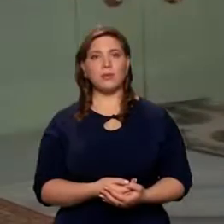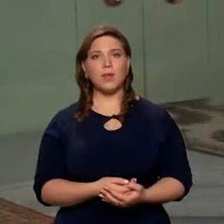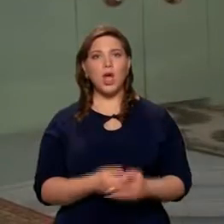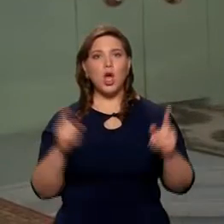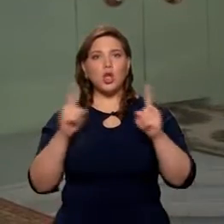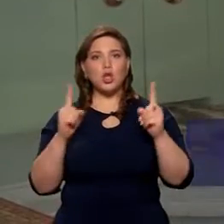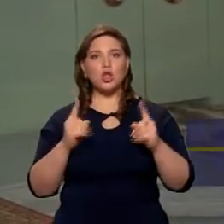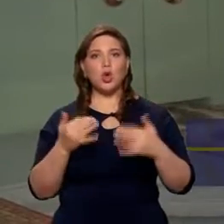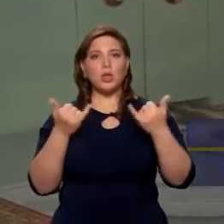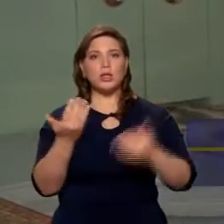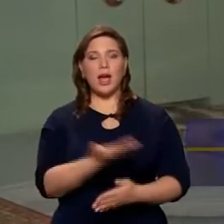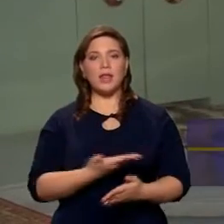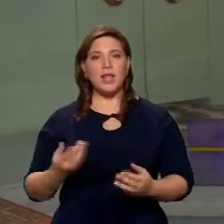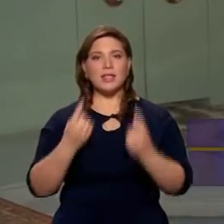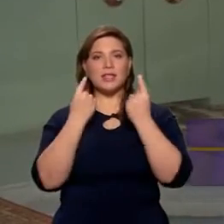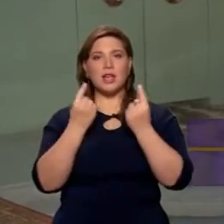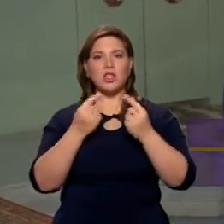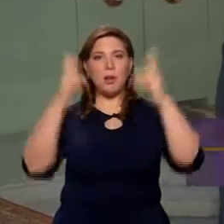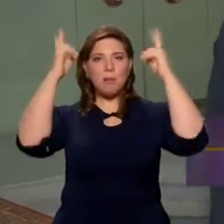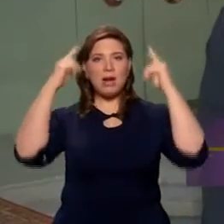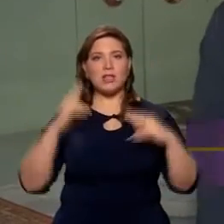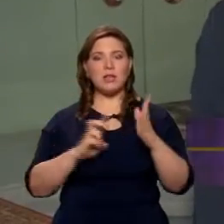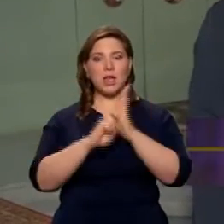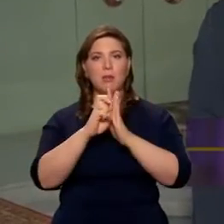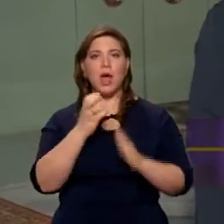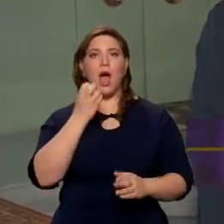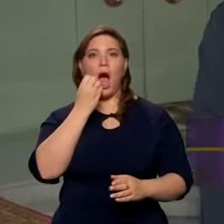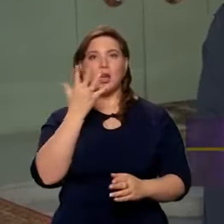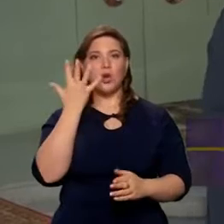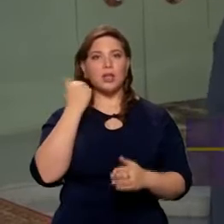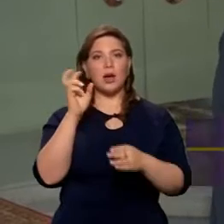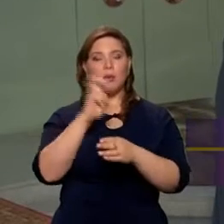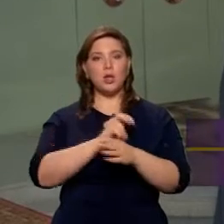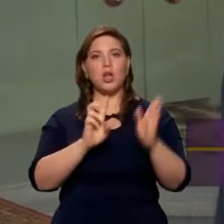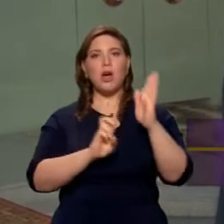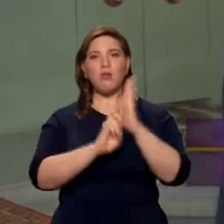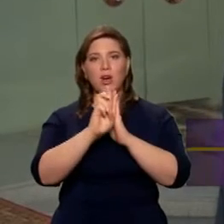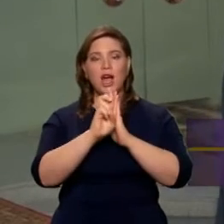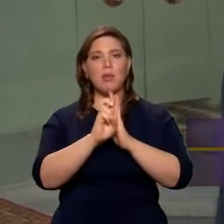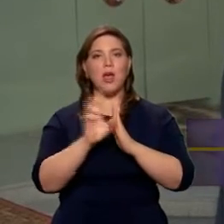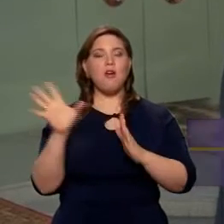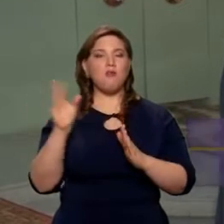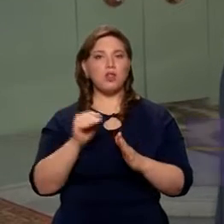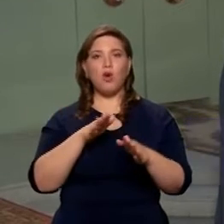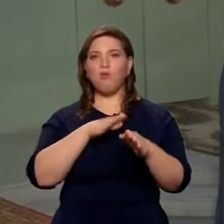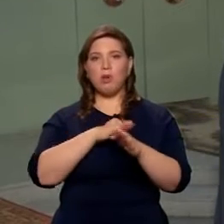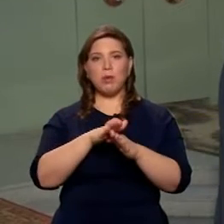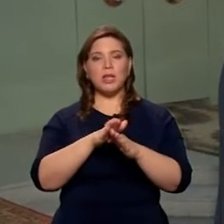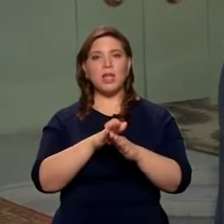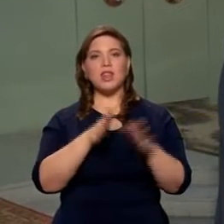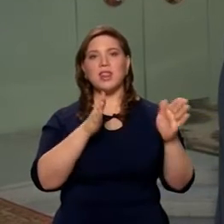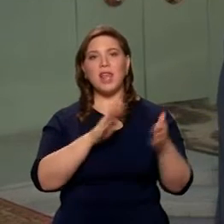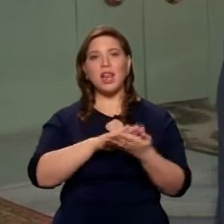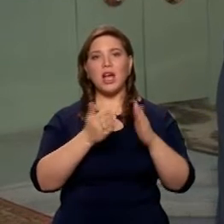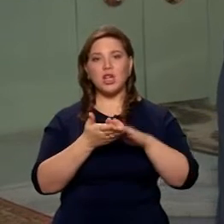Что для нас значит православный храм? Конечно, хорошо, когда придешь, потому что в храме там все, в-то, налажено там, и духовная жизнь,